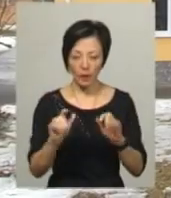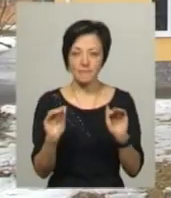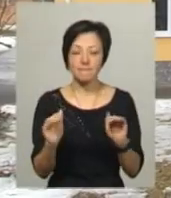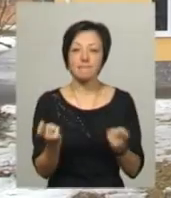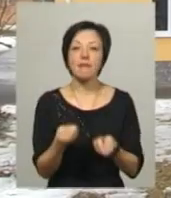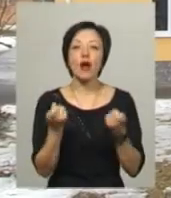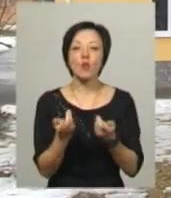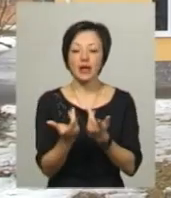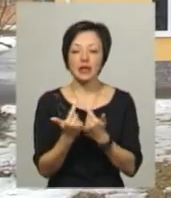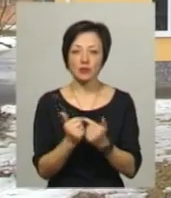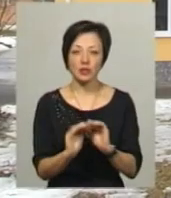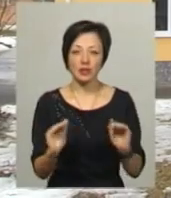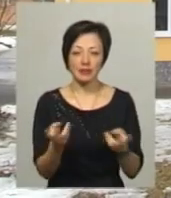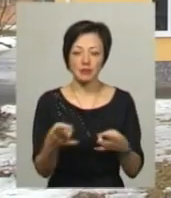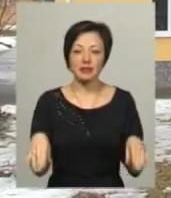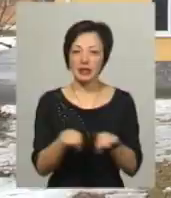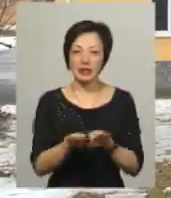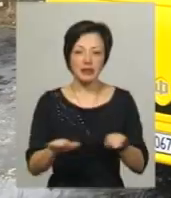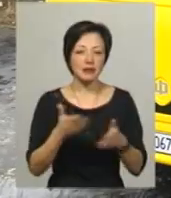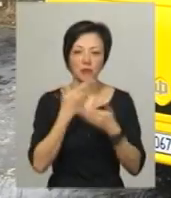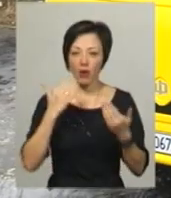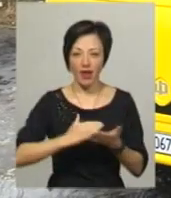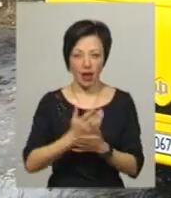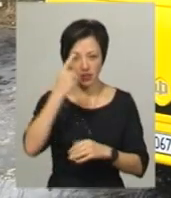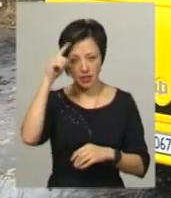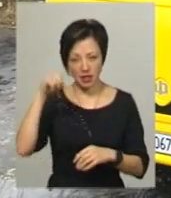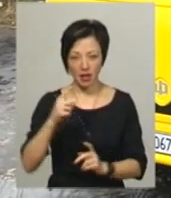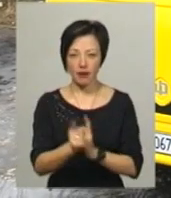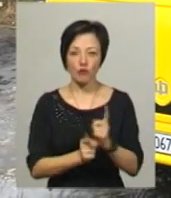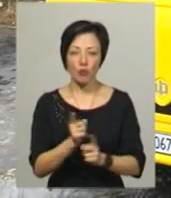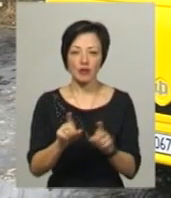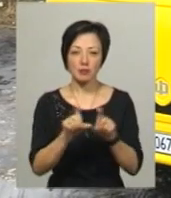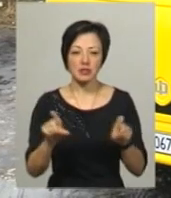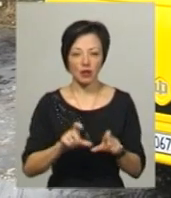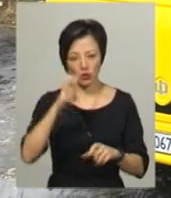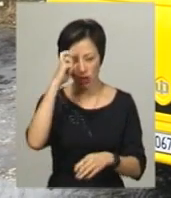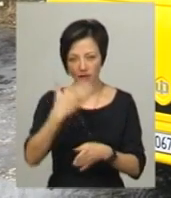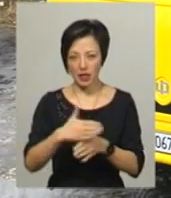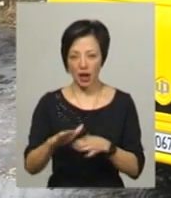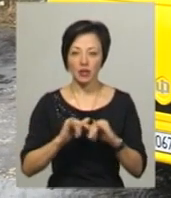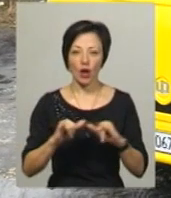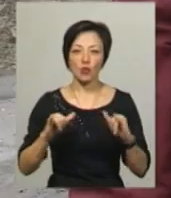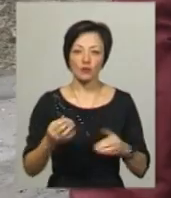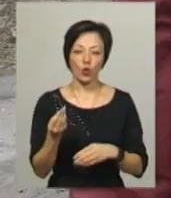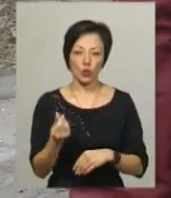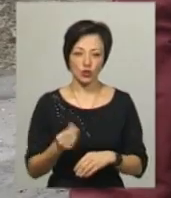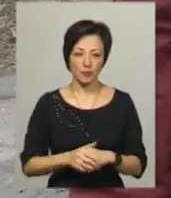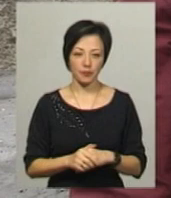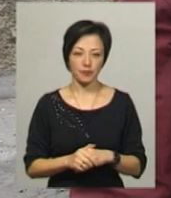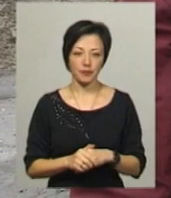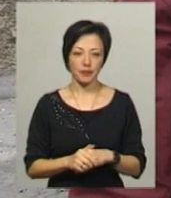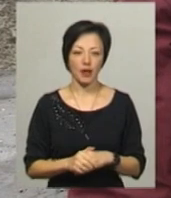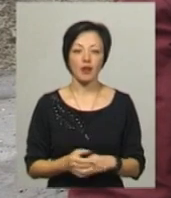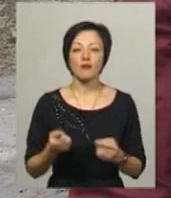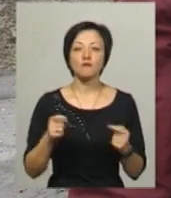кількісті учнів слід закрити, бо інакше діти не матимуть якісних знань. Реформованим освітнім закладом держава виділяє на розвиток гроші. В чому плюси